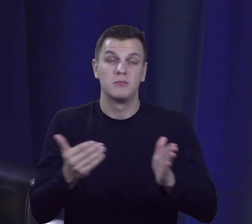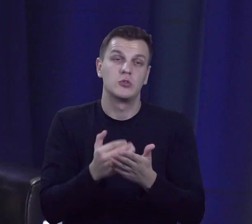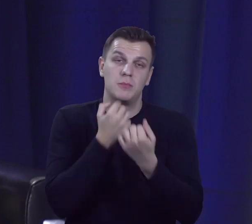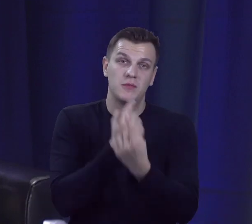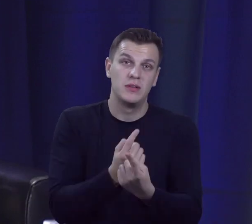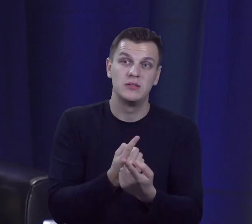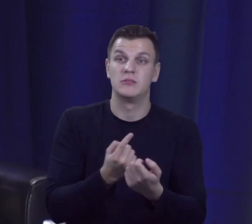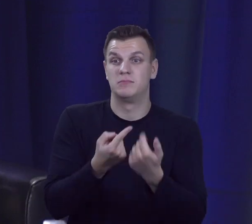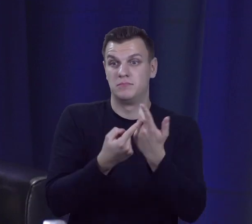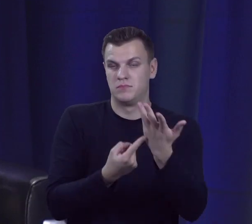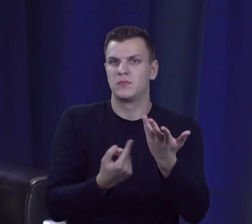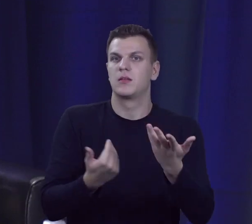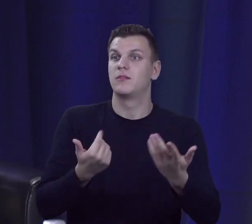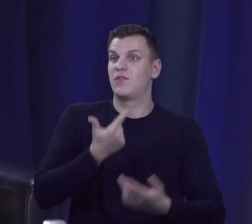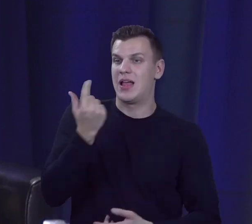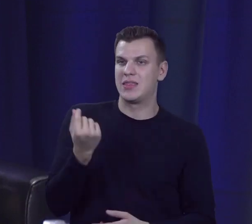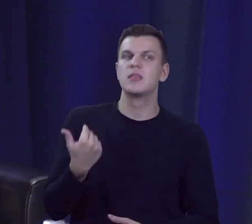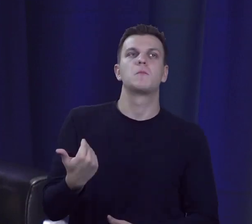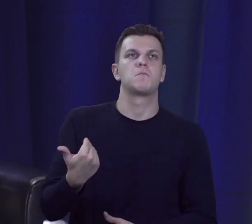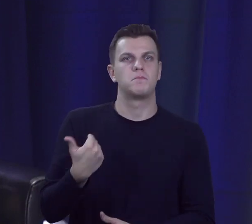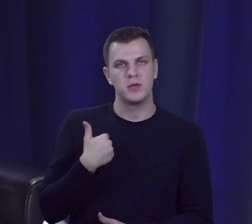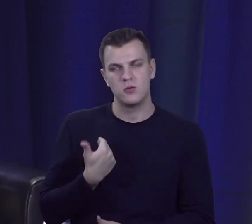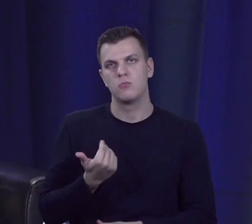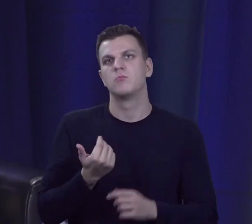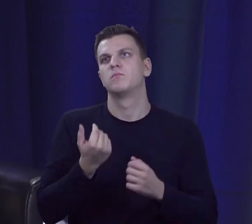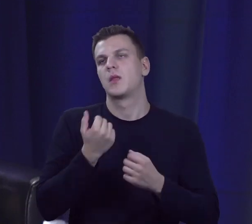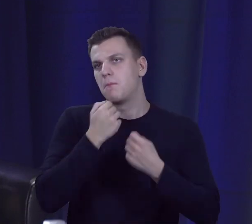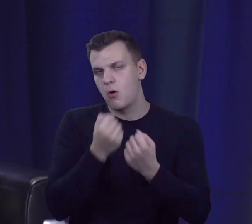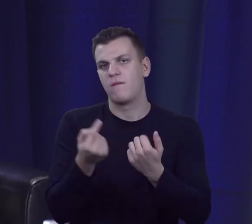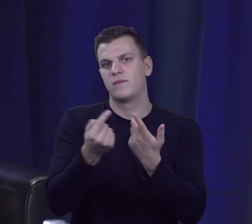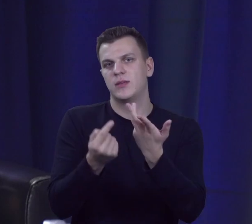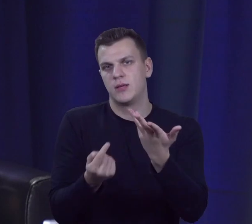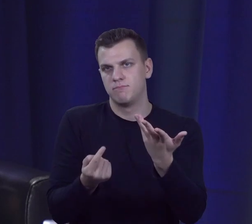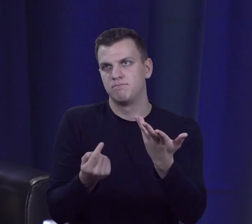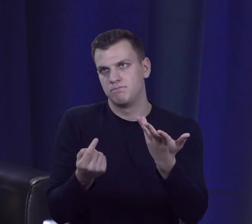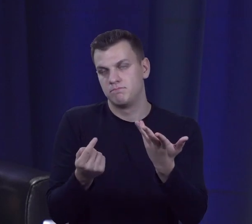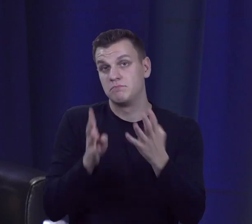gorzkich słów pod adresem samorządu terytorialnego.